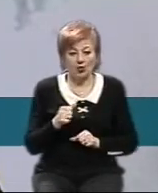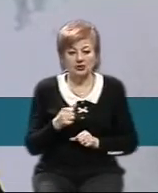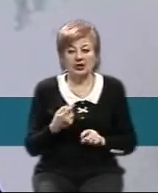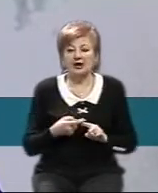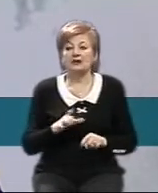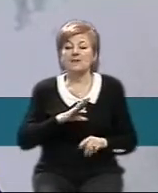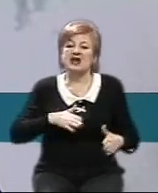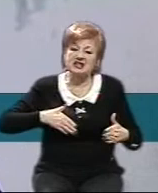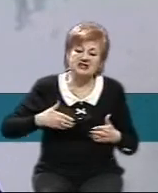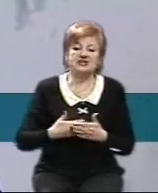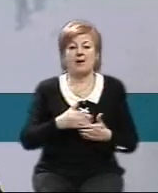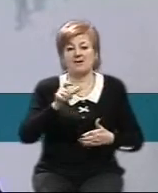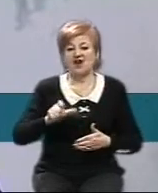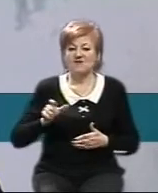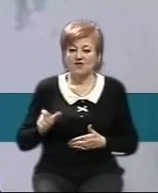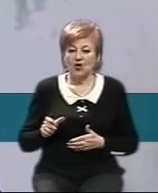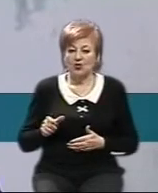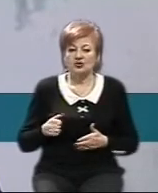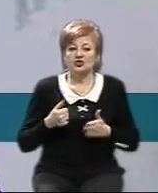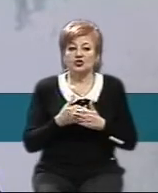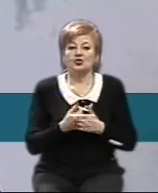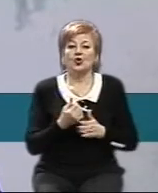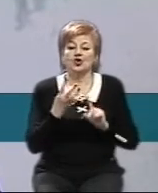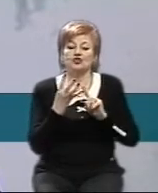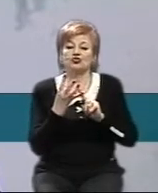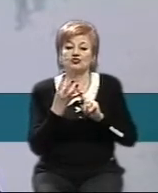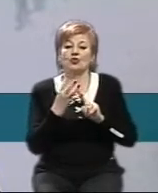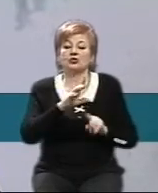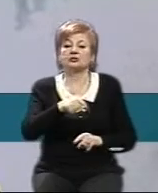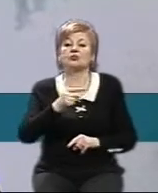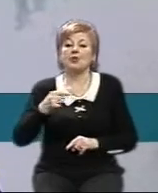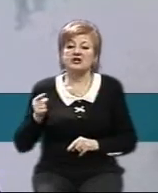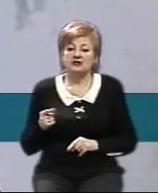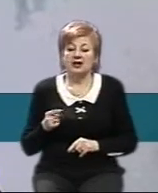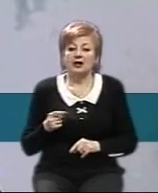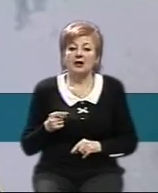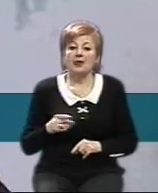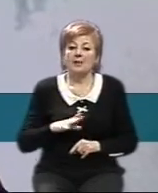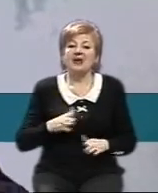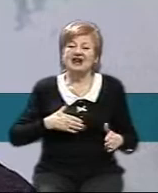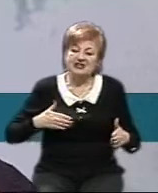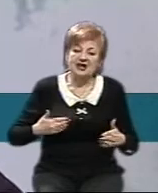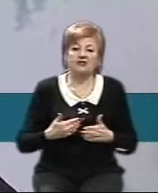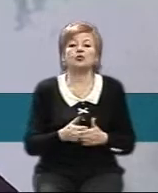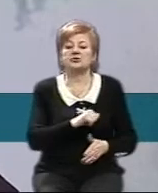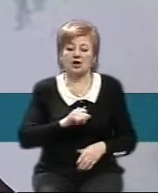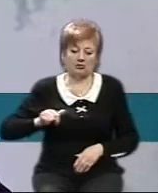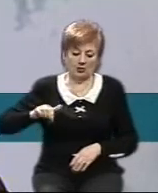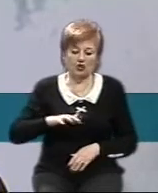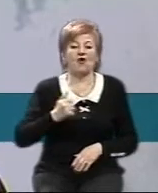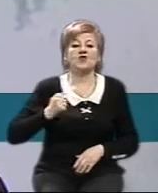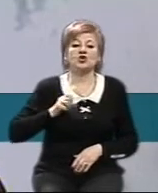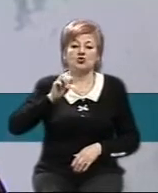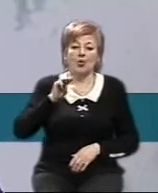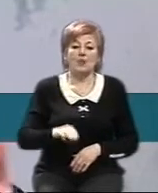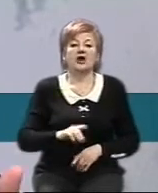були добровольці. Принаймні, до четвертої хвилі мобілізації були добровольці, які добровільно прийшли в військомати, які